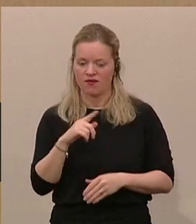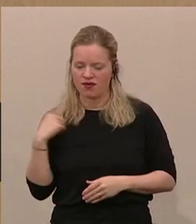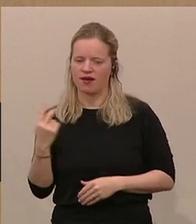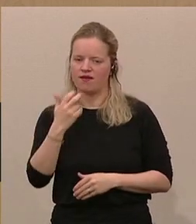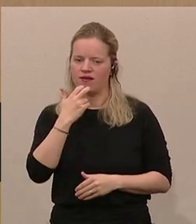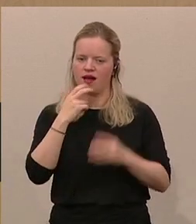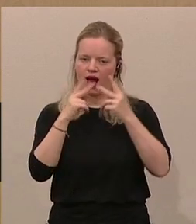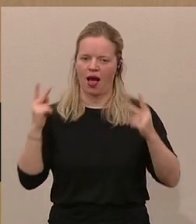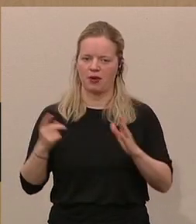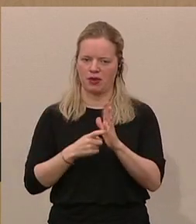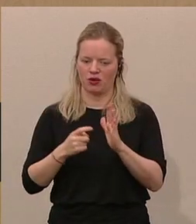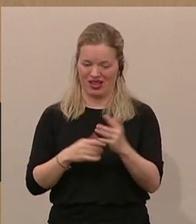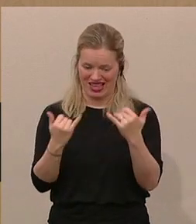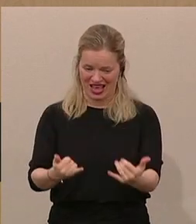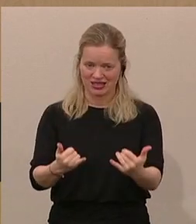lösen.